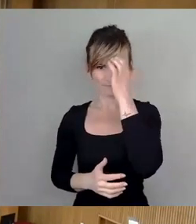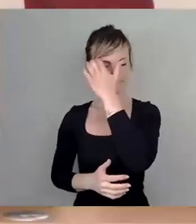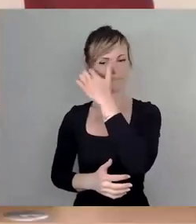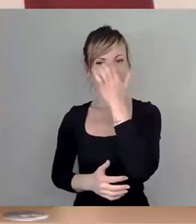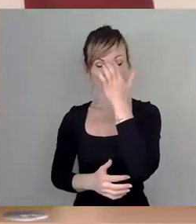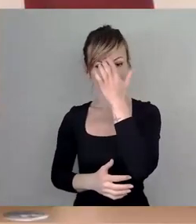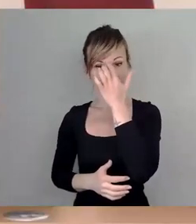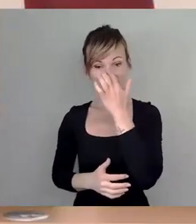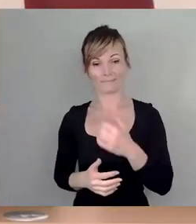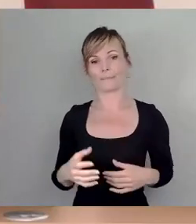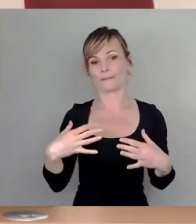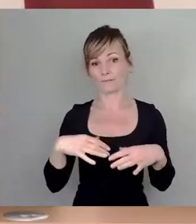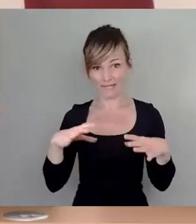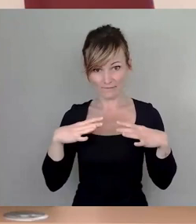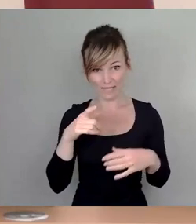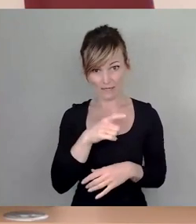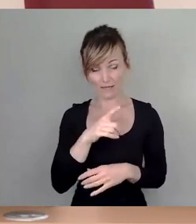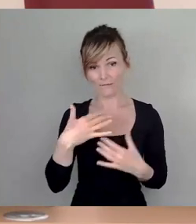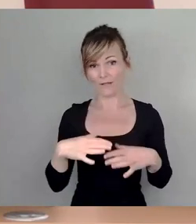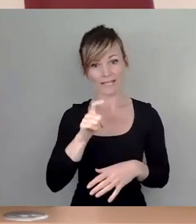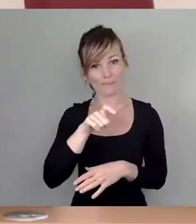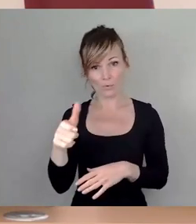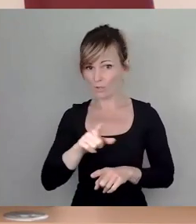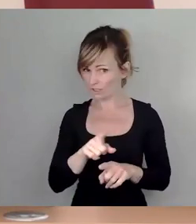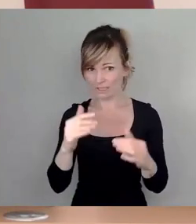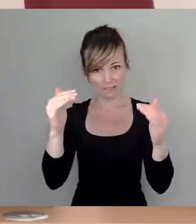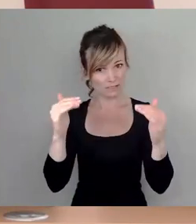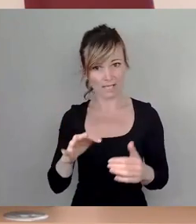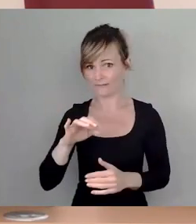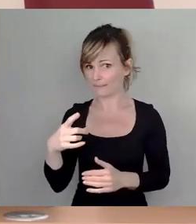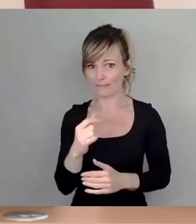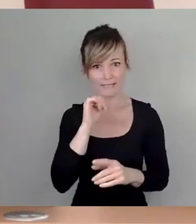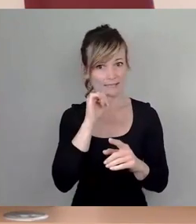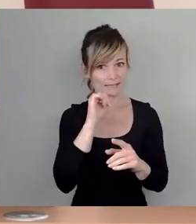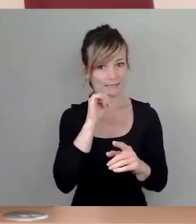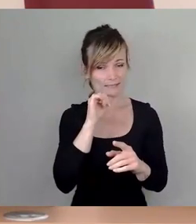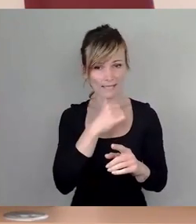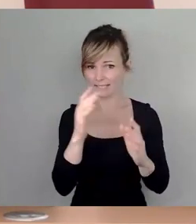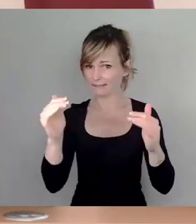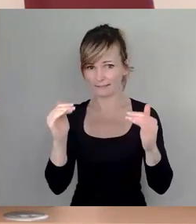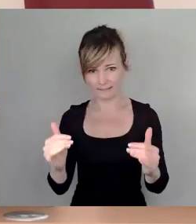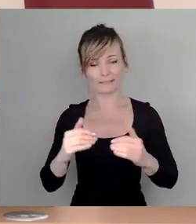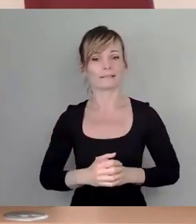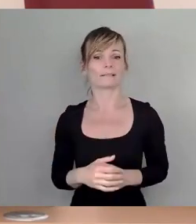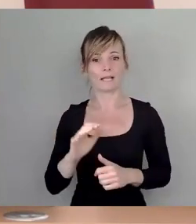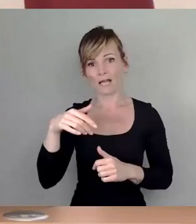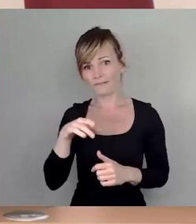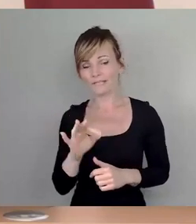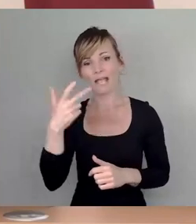Freie Wähler, Freie Bürger das Wort gewünscht. Nein. FDP das Wort gewünscht. Nein. AfD. Herr Gielke.